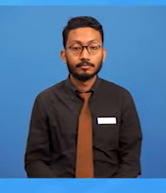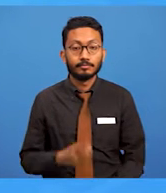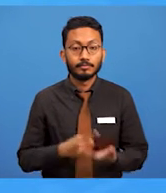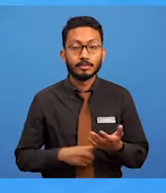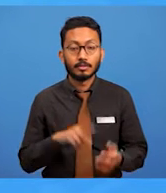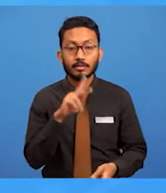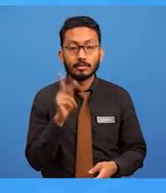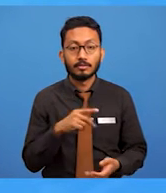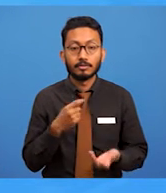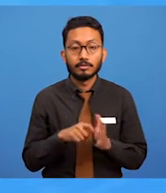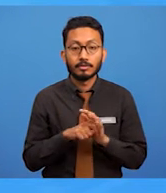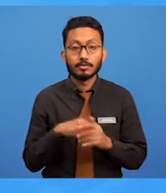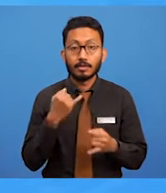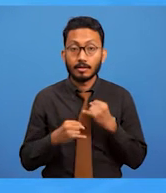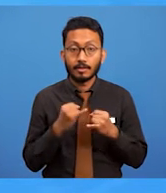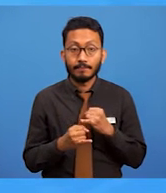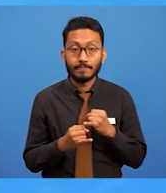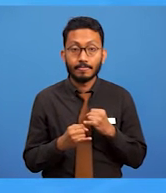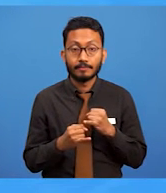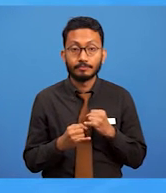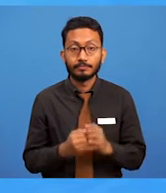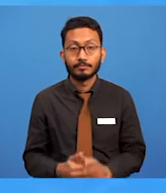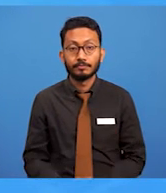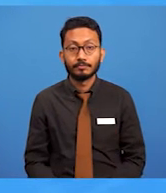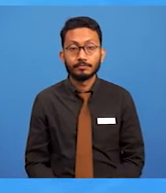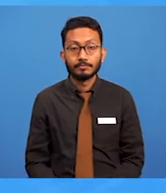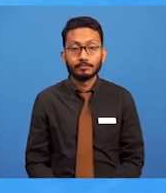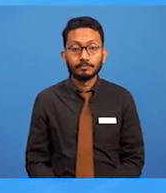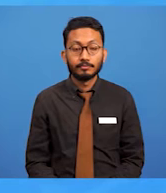terakhir? Yang terakhir adalah kopran.